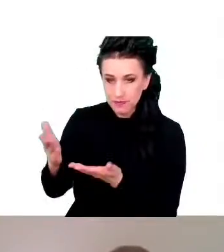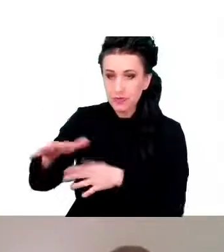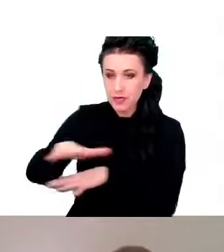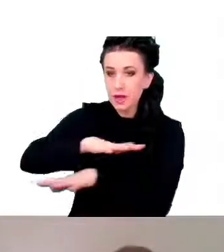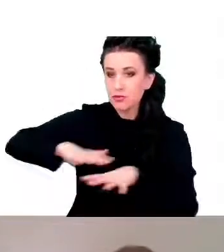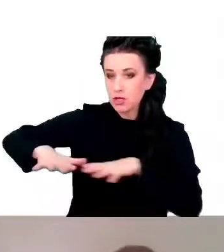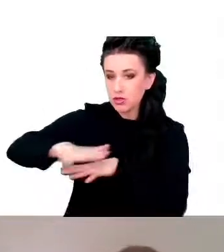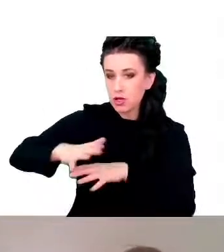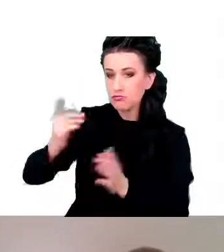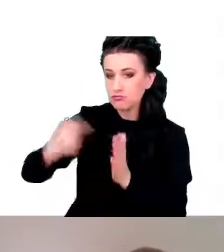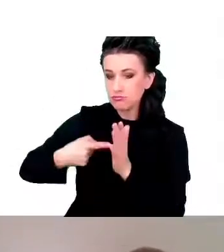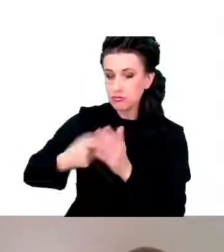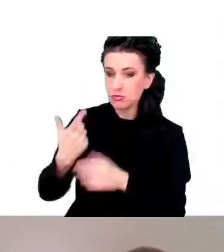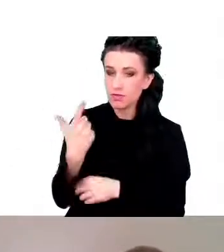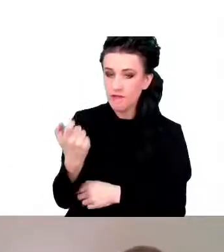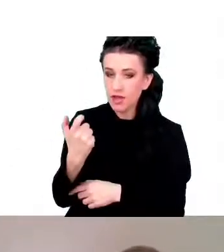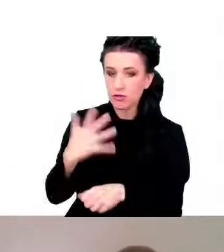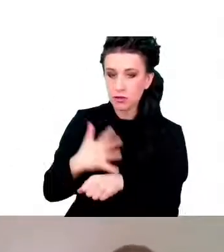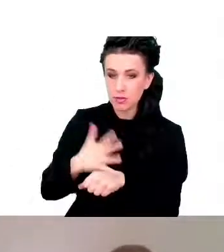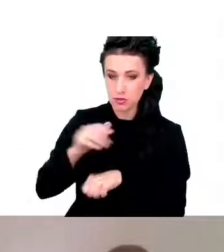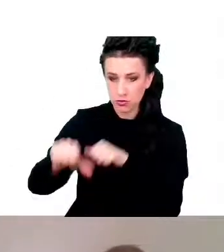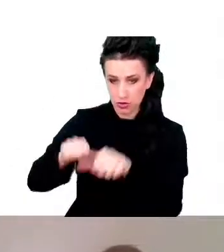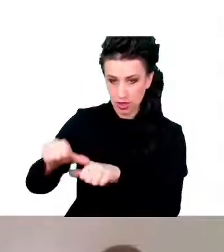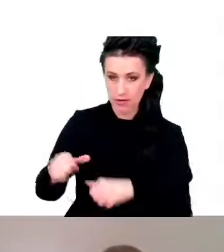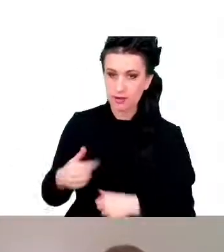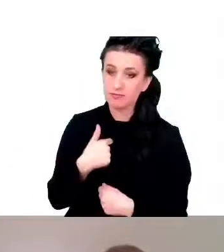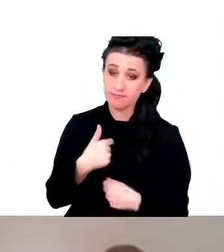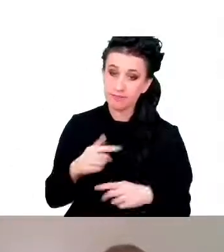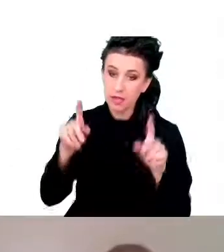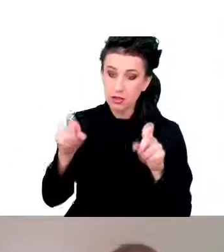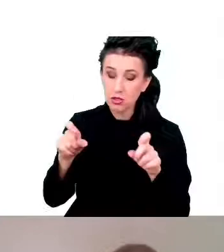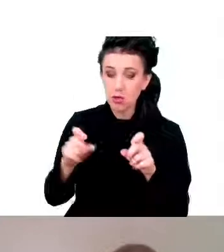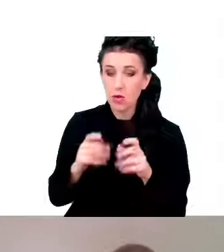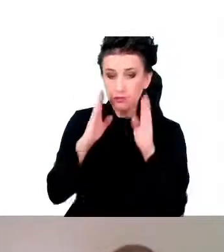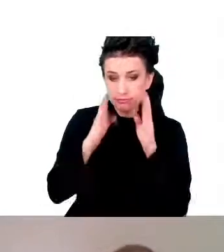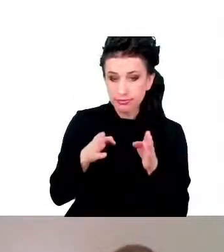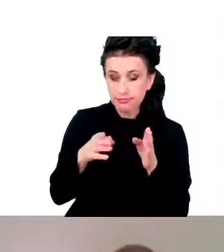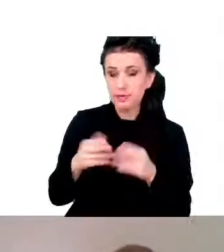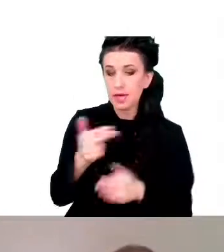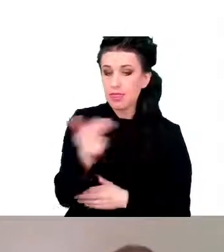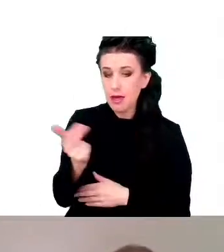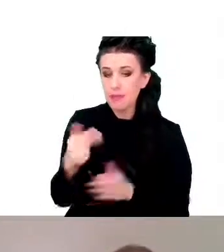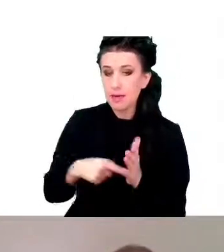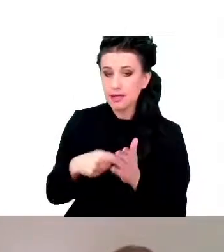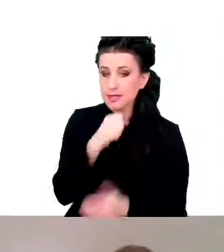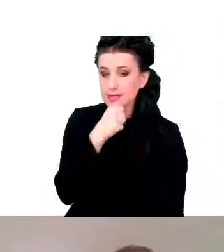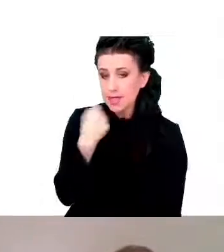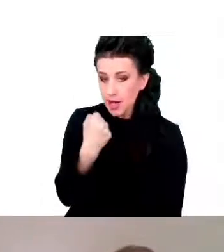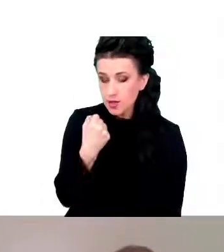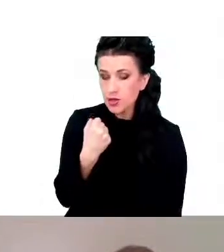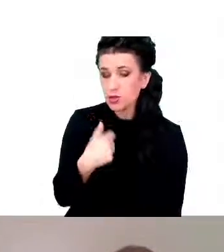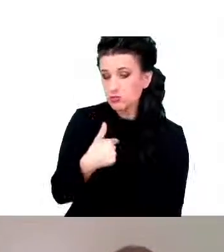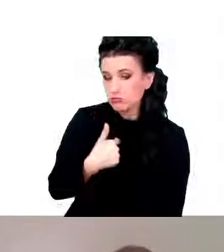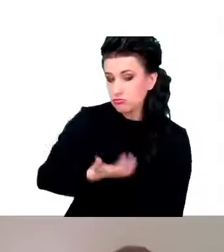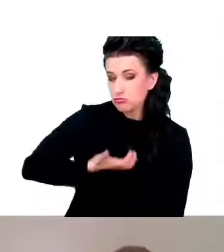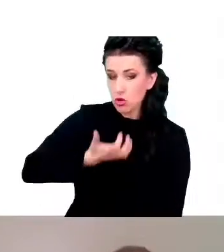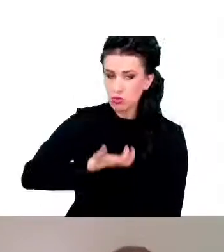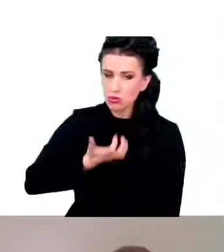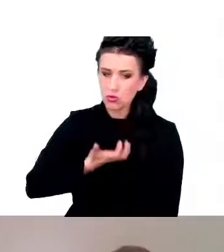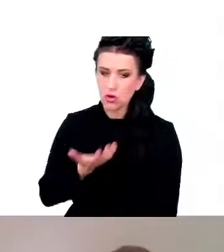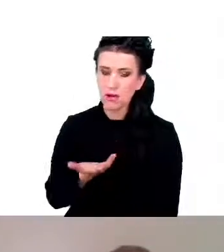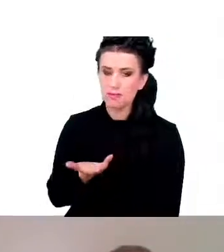250 lat. Kiedy zacząłem w ogóle zajmować się tematyką starzenia, to uderzyło mnie, jak